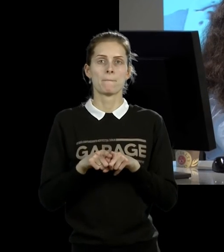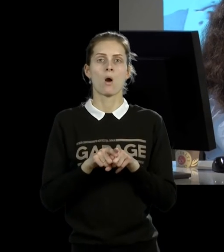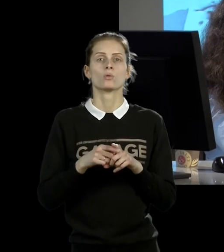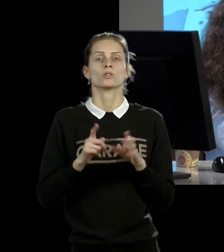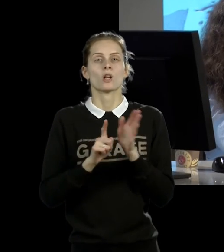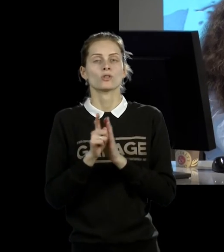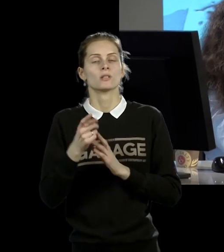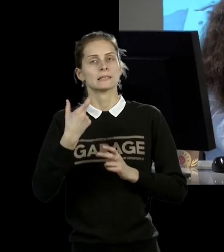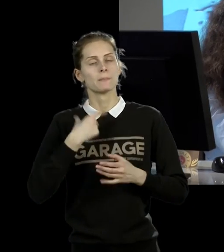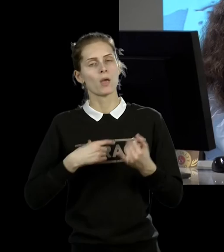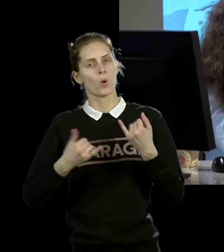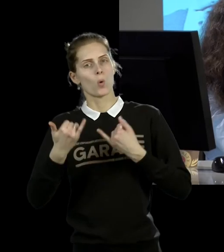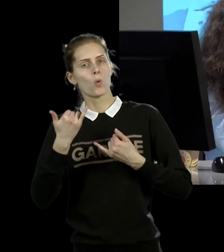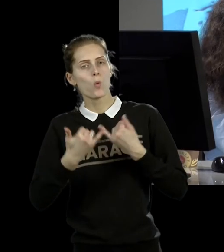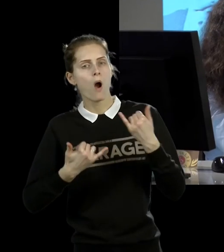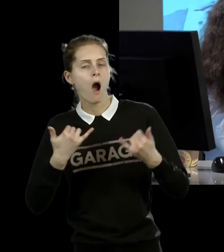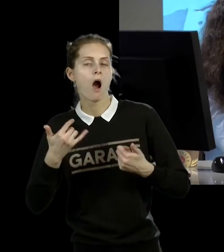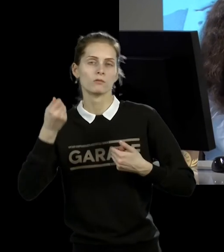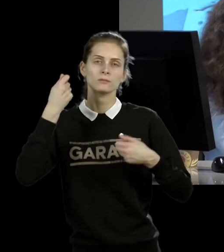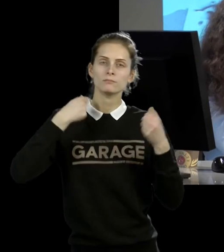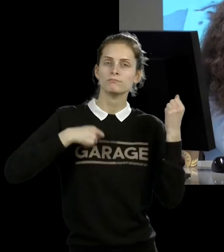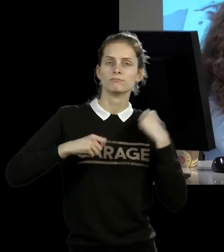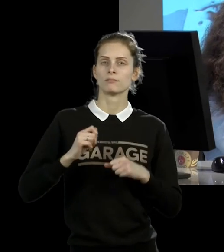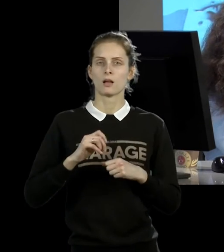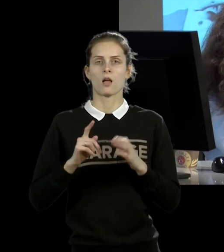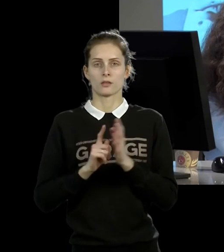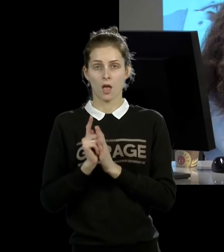самоистязание, выдирая волосы, проводя этими